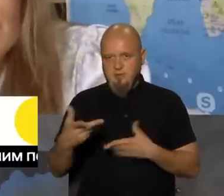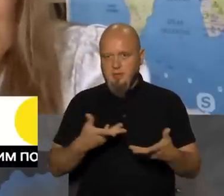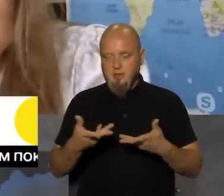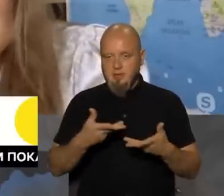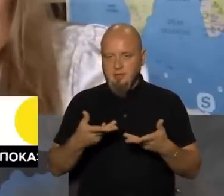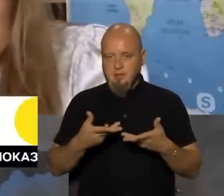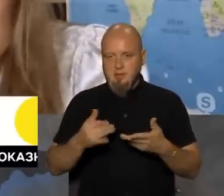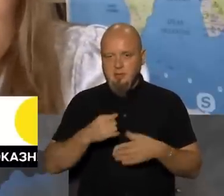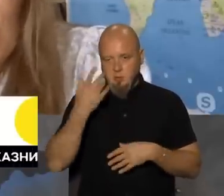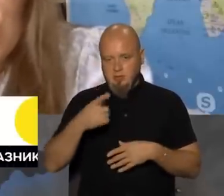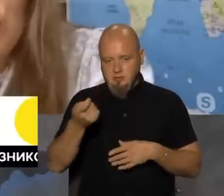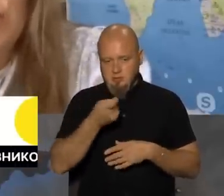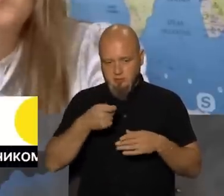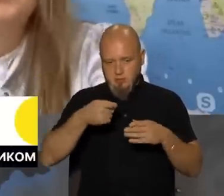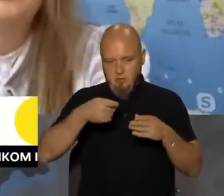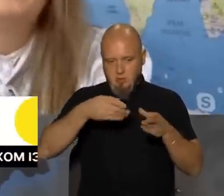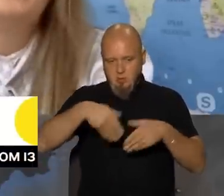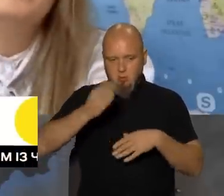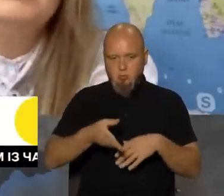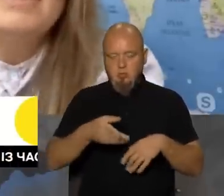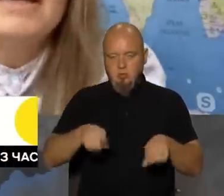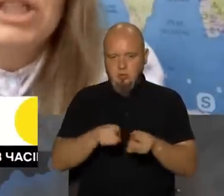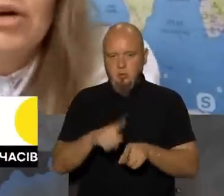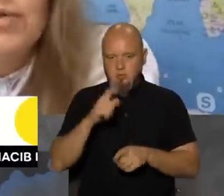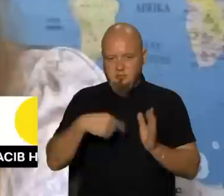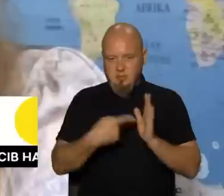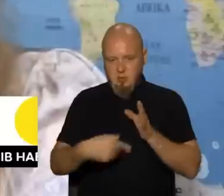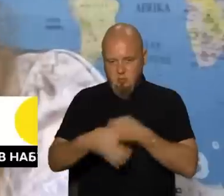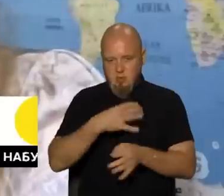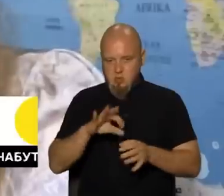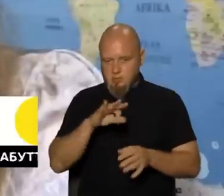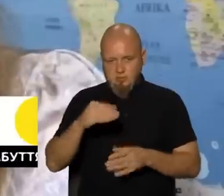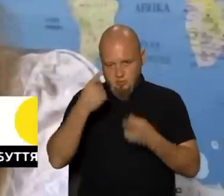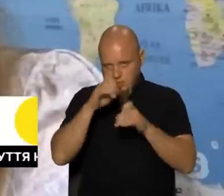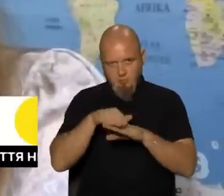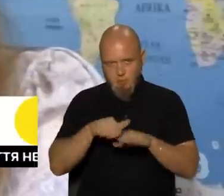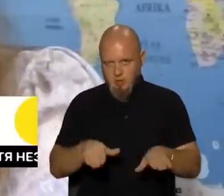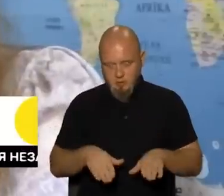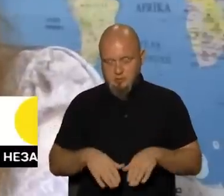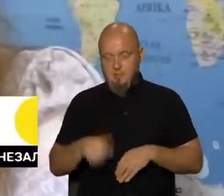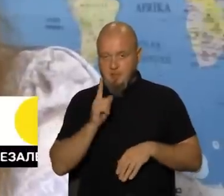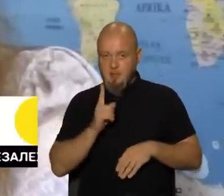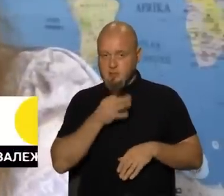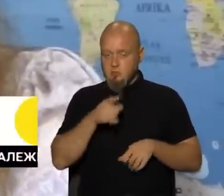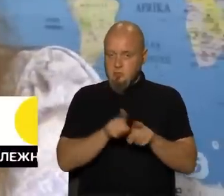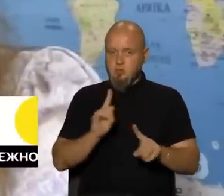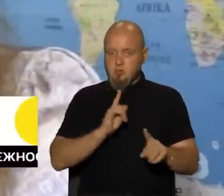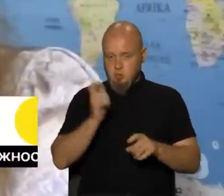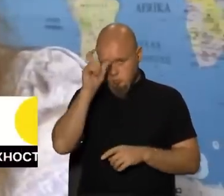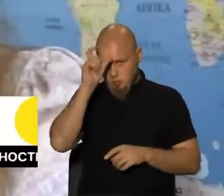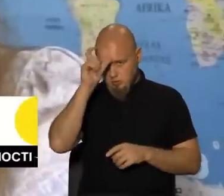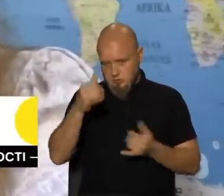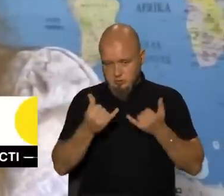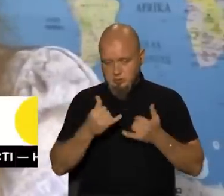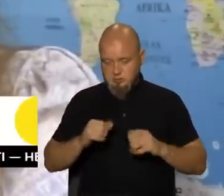коли зерновий коридор також буде одним з питанням обговорення, ще офіційно не повідомлялося. Але скажу так, що Туреччина